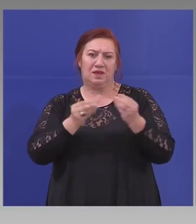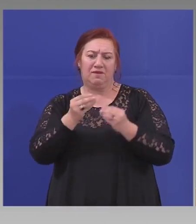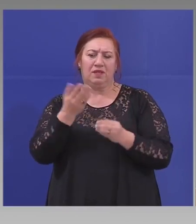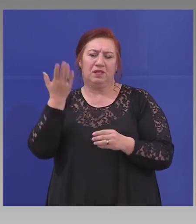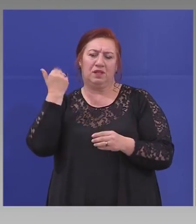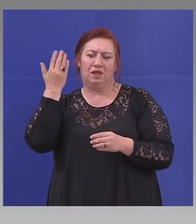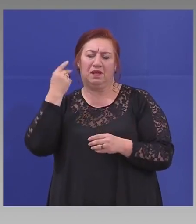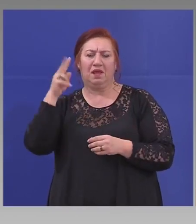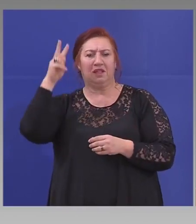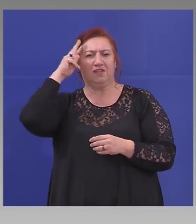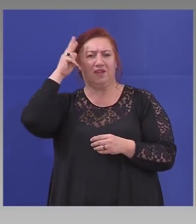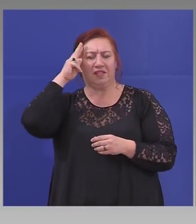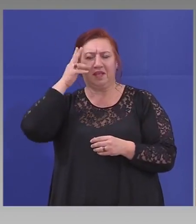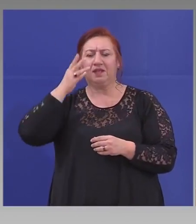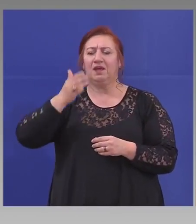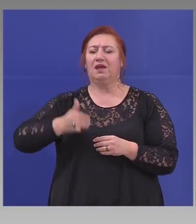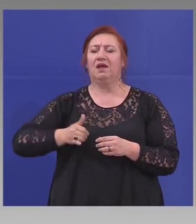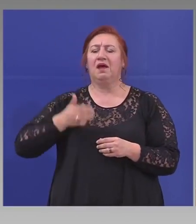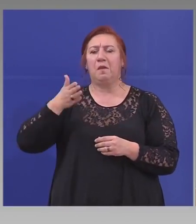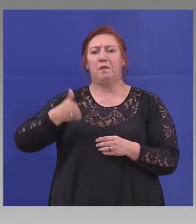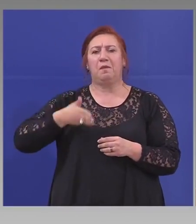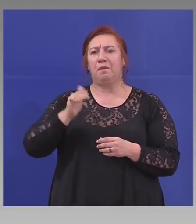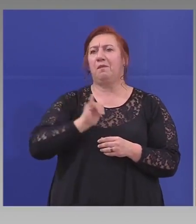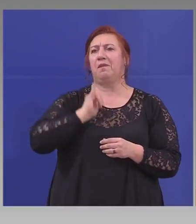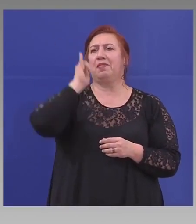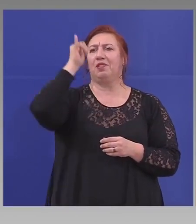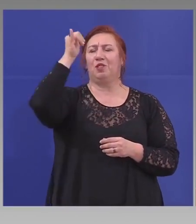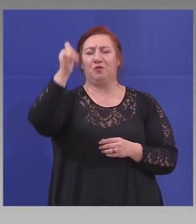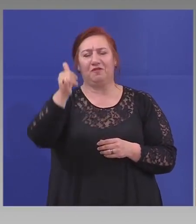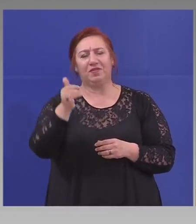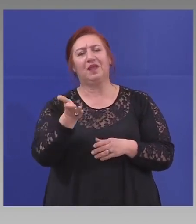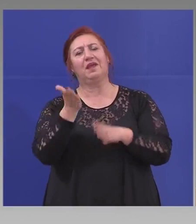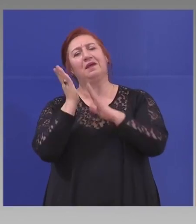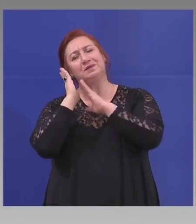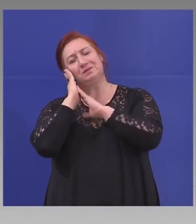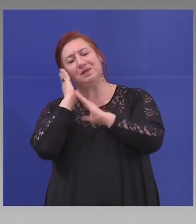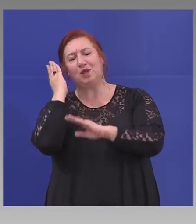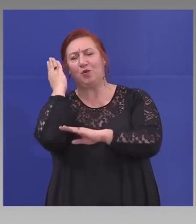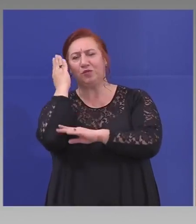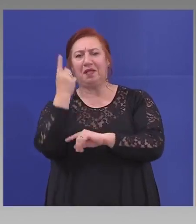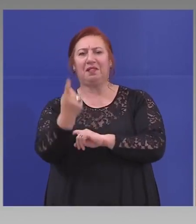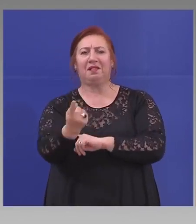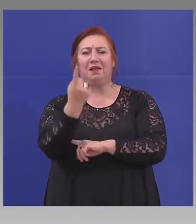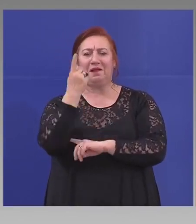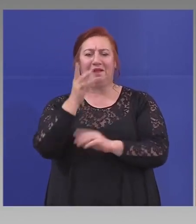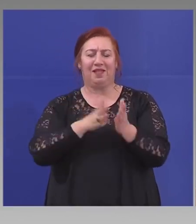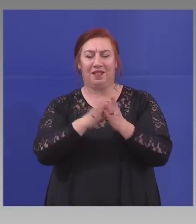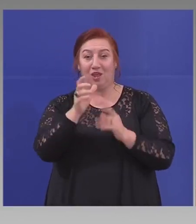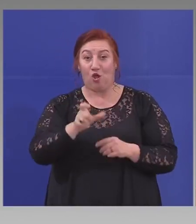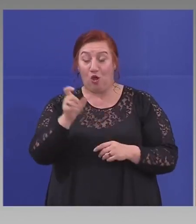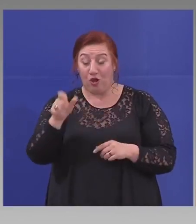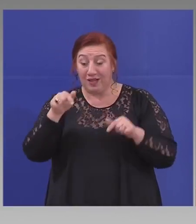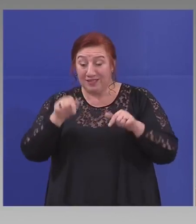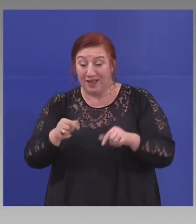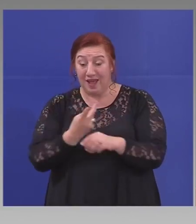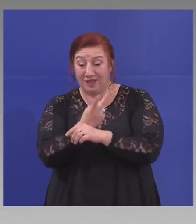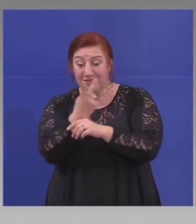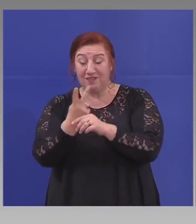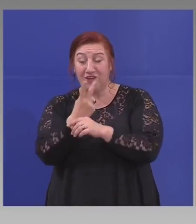с пътувания, с преспивания, с хиляди хора, сега за два часа и половина свършихме същата работа.